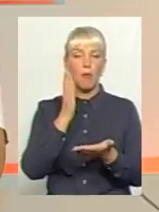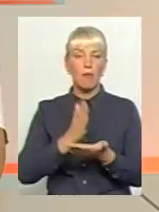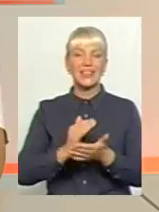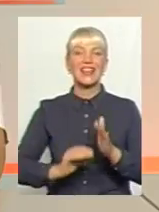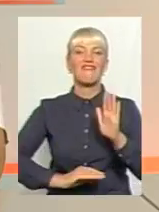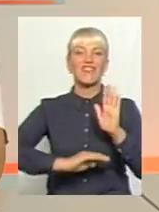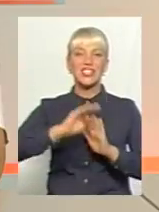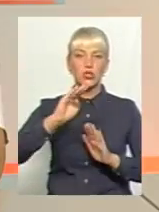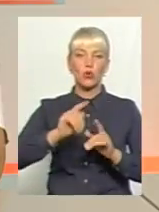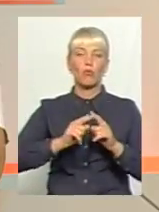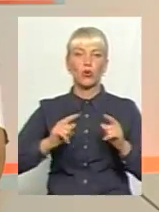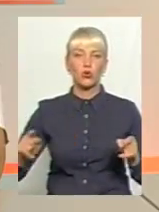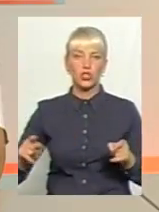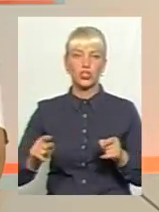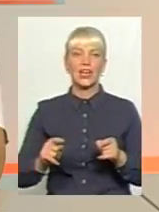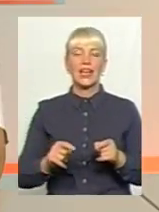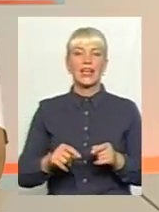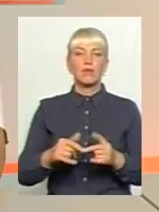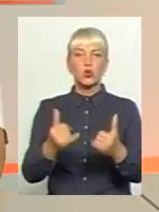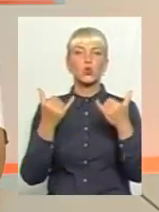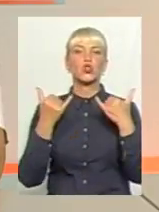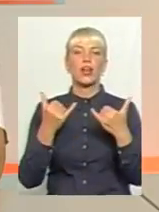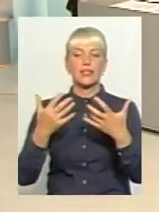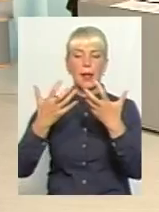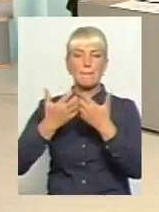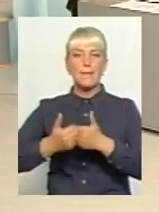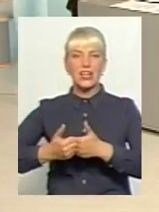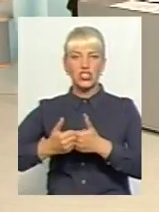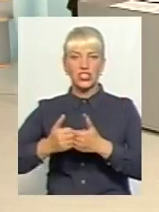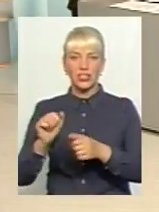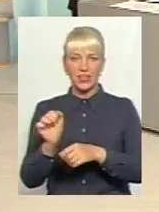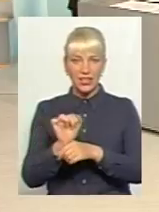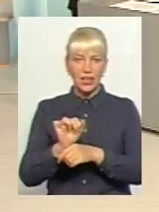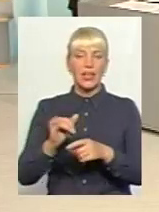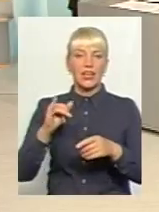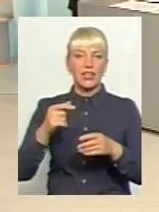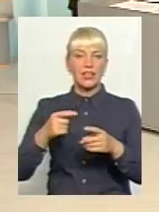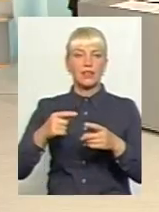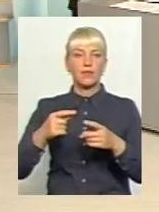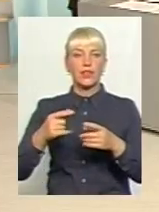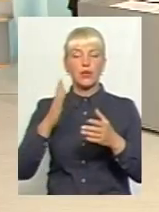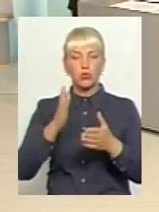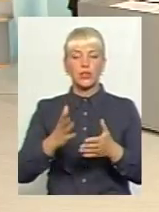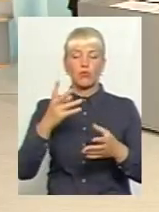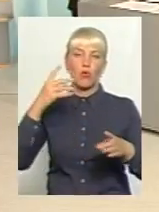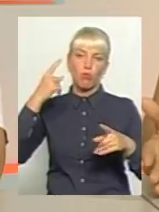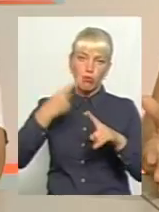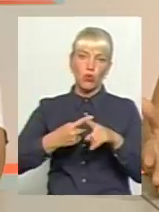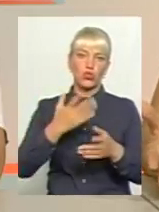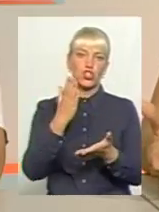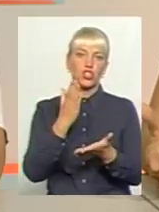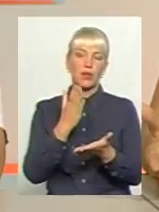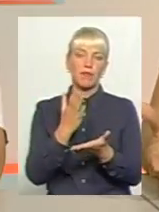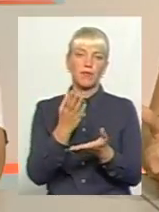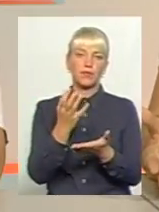діалізатори, сучасні машини, сучасну очистку, і все решта. І плюс, що ми будемо мати на медикаменти, то чому це